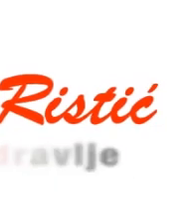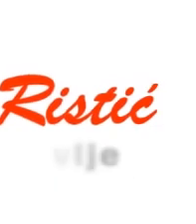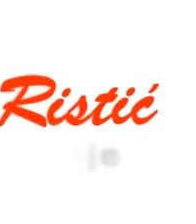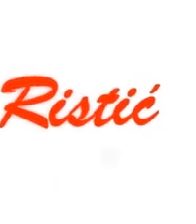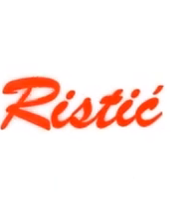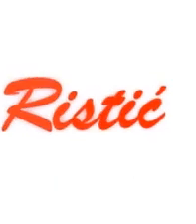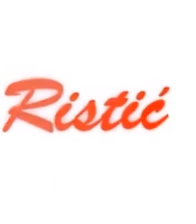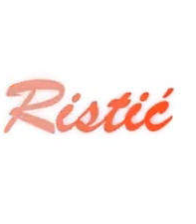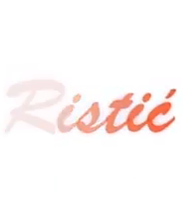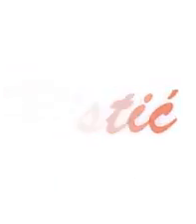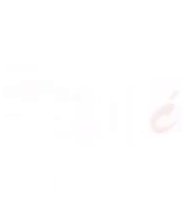Hvala što pratite kanal.